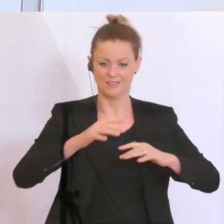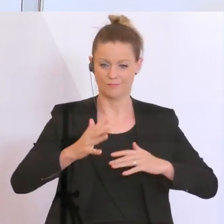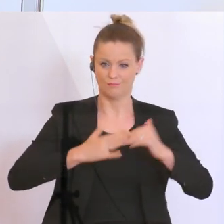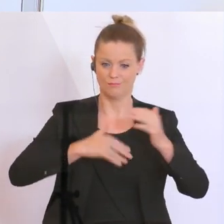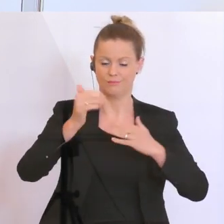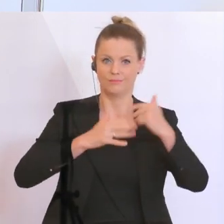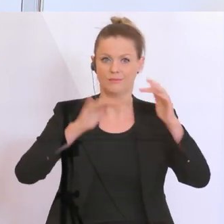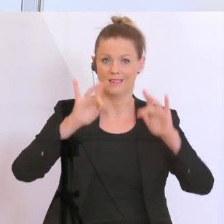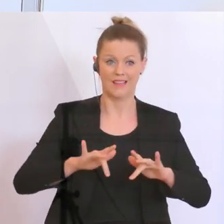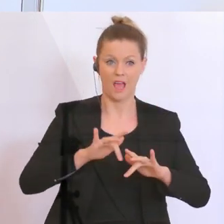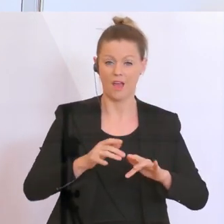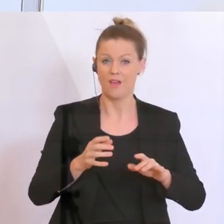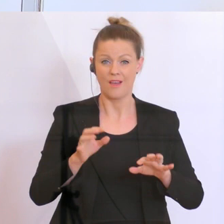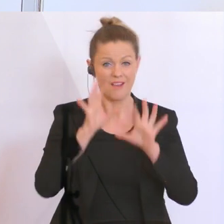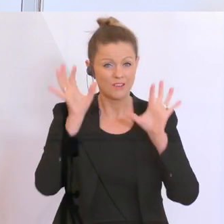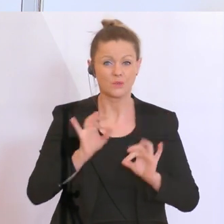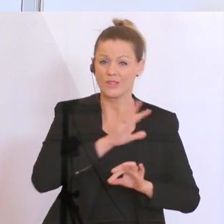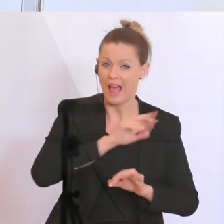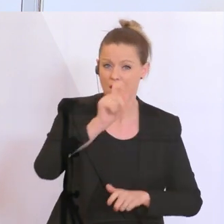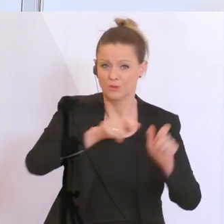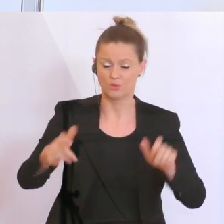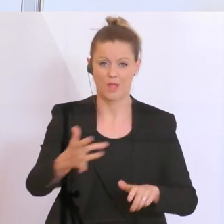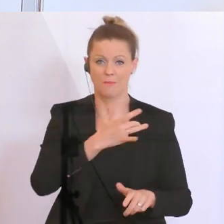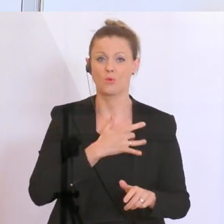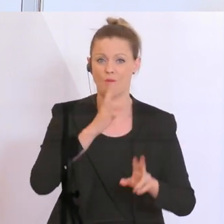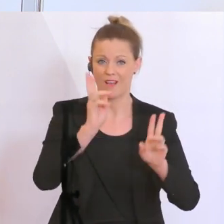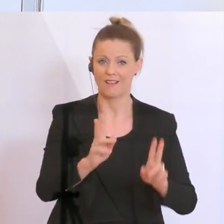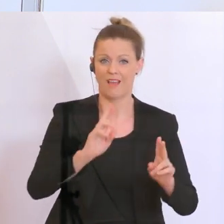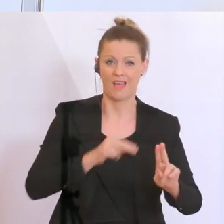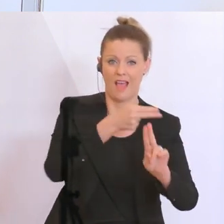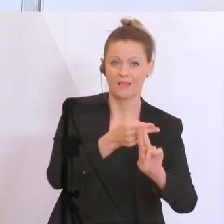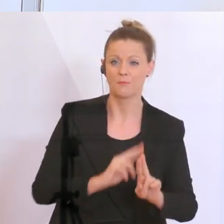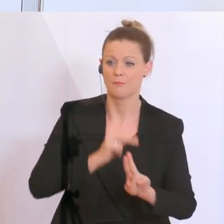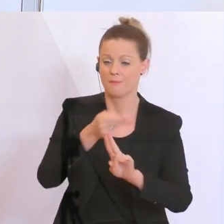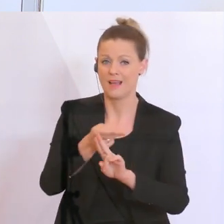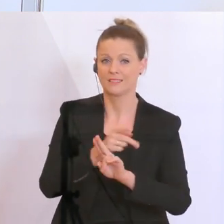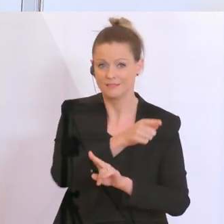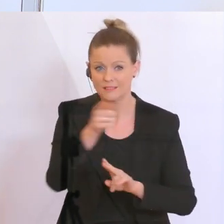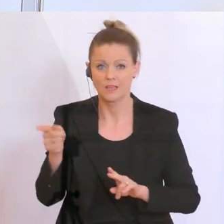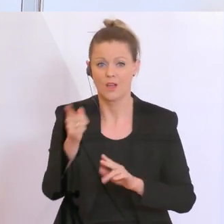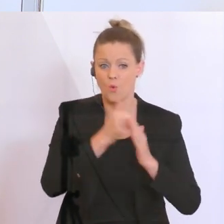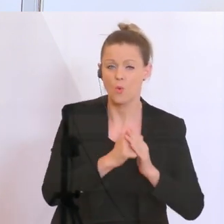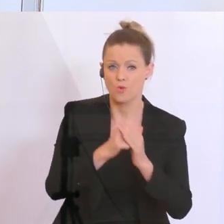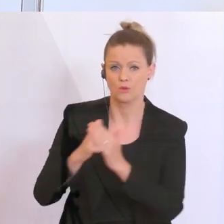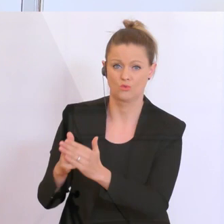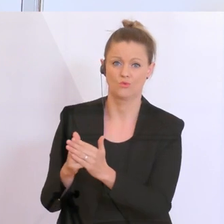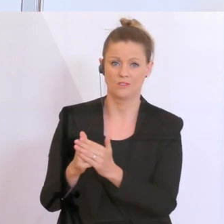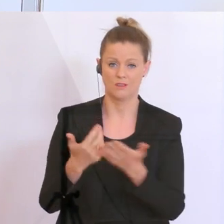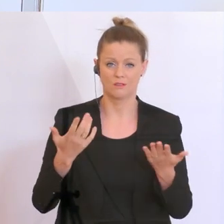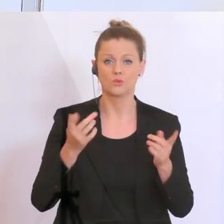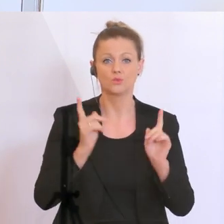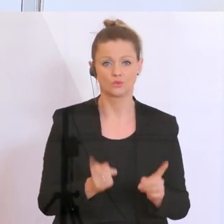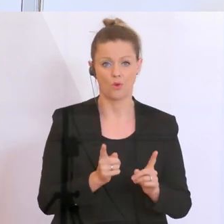möglichst jede Betroffenheit auch beantworten zu können und alle, die unter der Krise leiden, unterstützen zu können. Das ist ein sehr